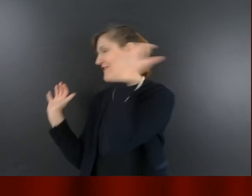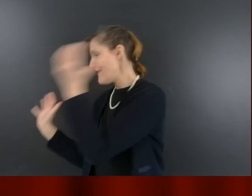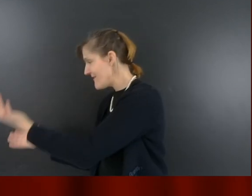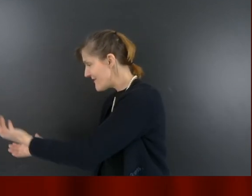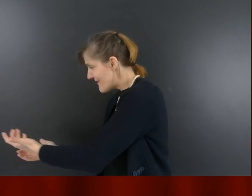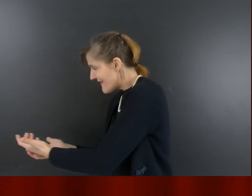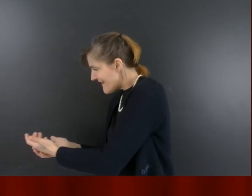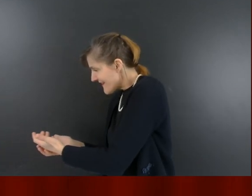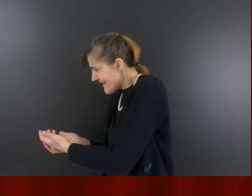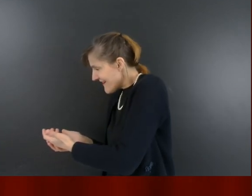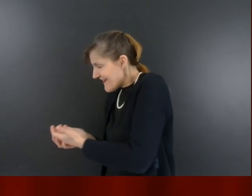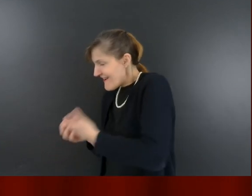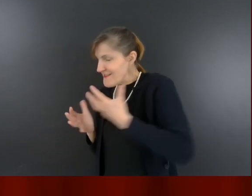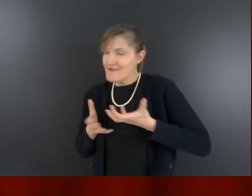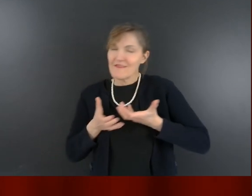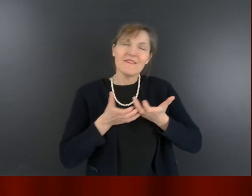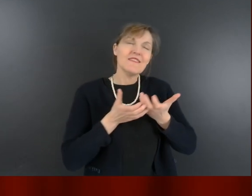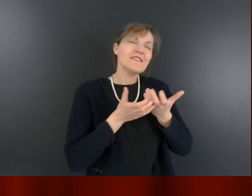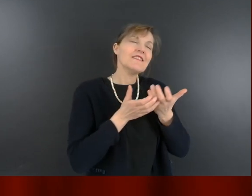Prends-moi.